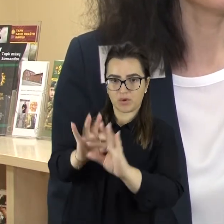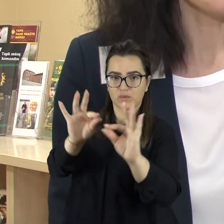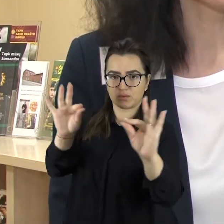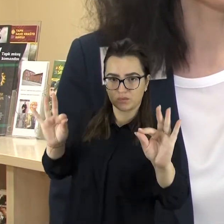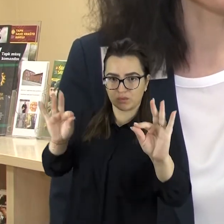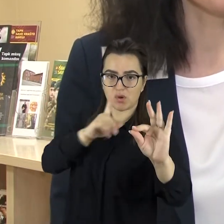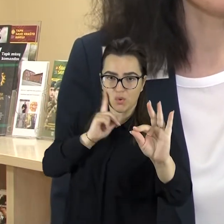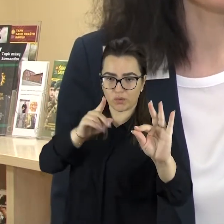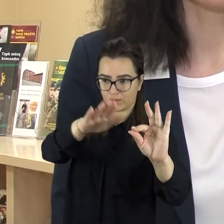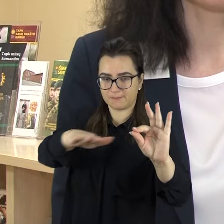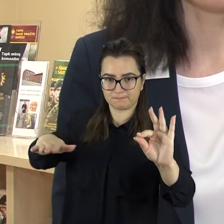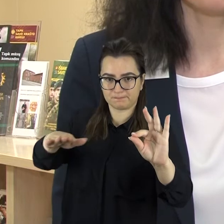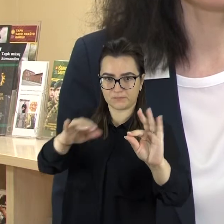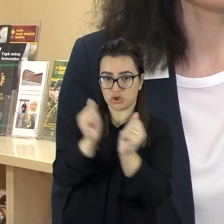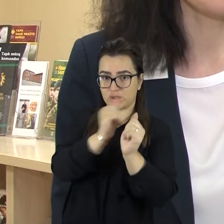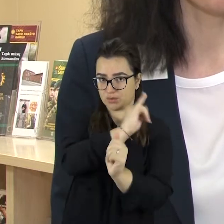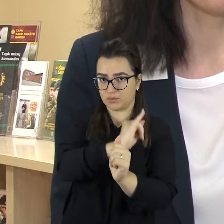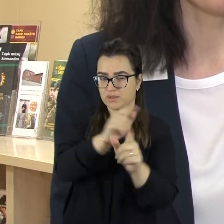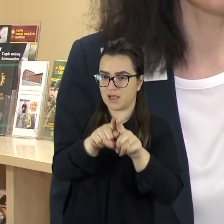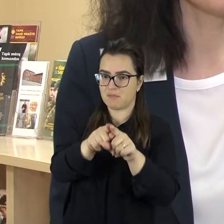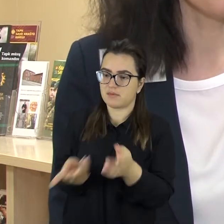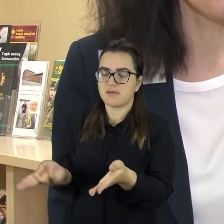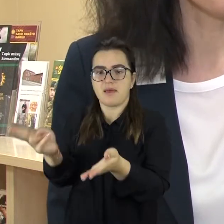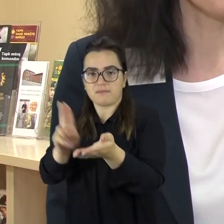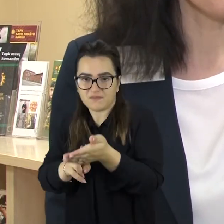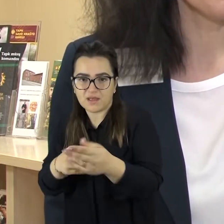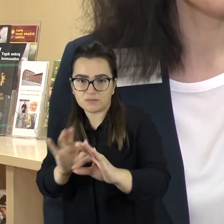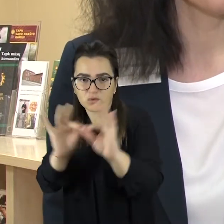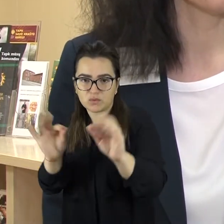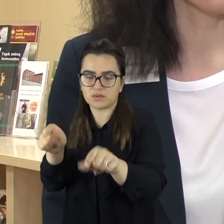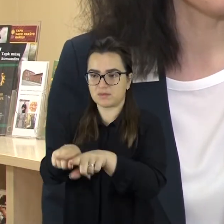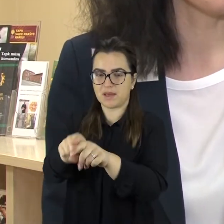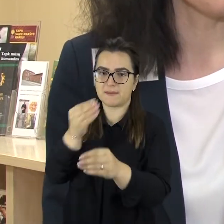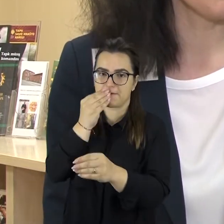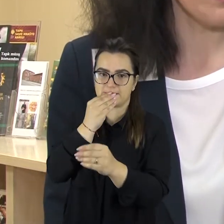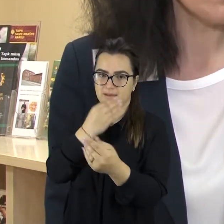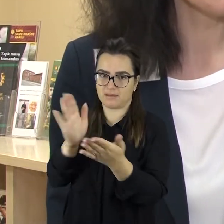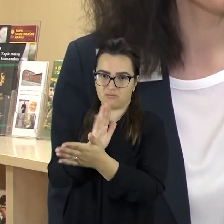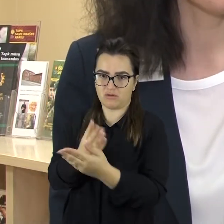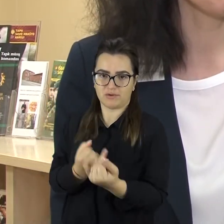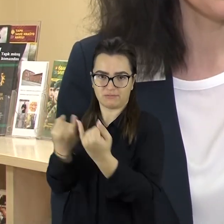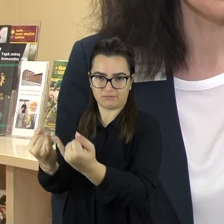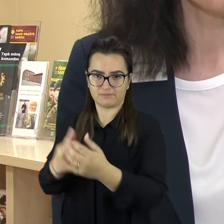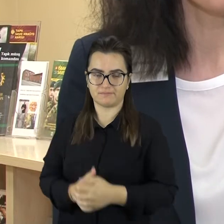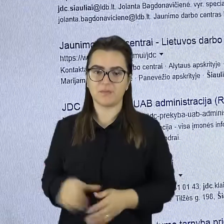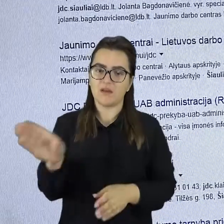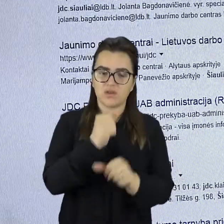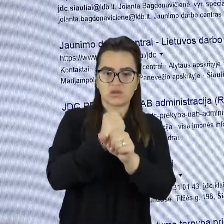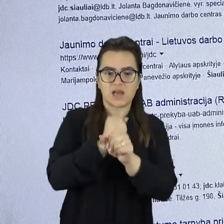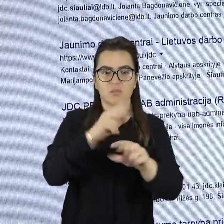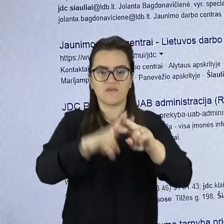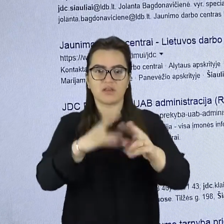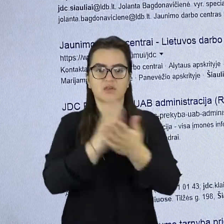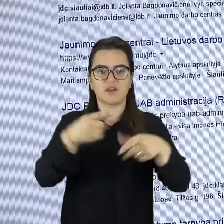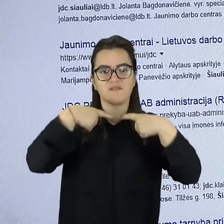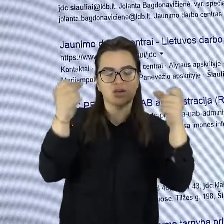Dažnas darbdavys, siūlintis darbą jaunuoliui pajūryje, suteikia ir apgyvendinimą, ir maitinimą. Visos